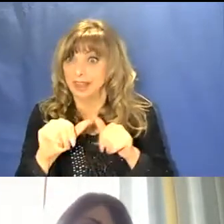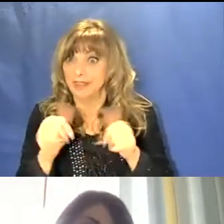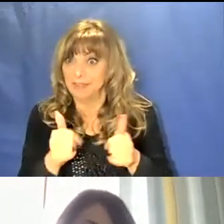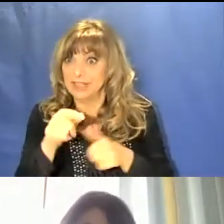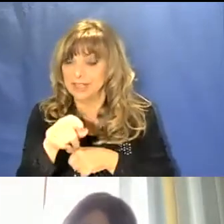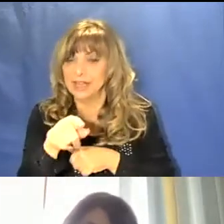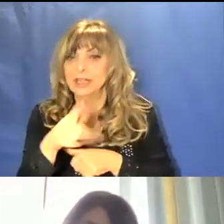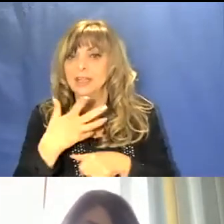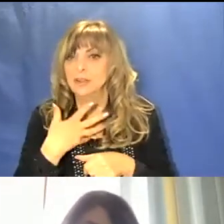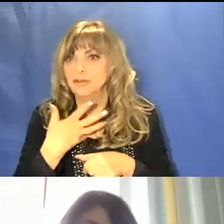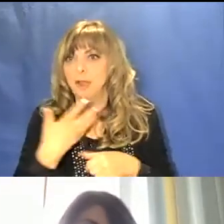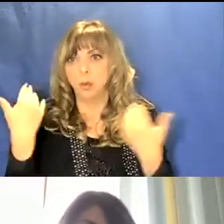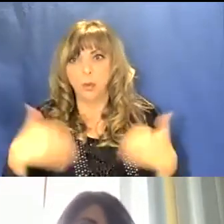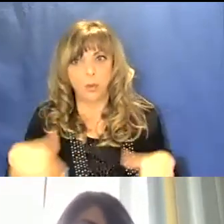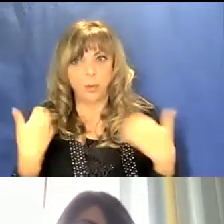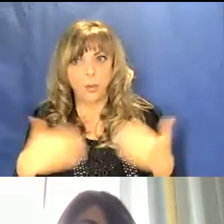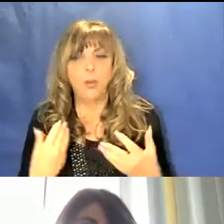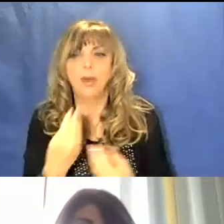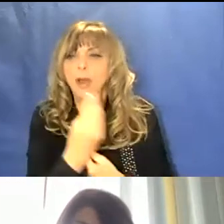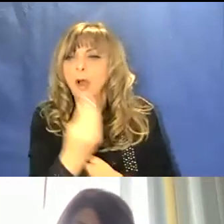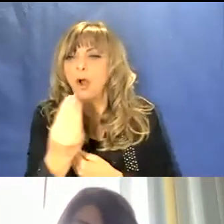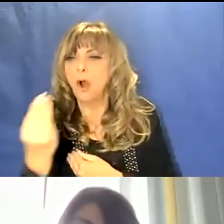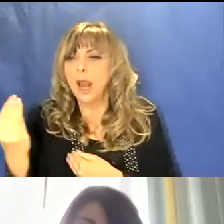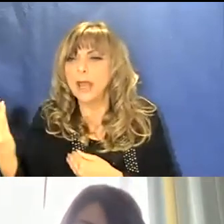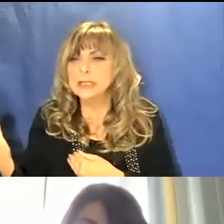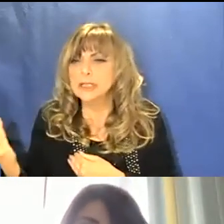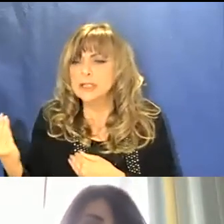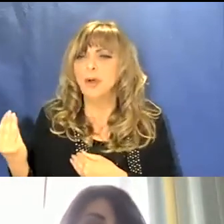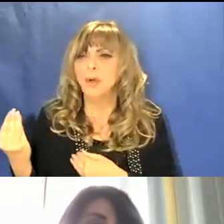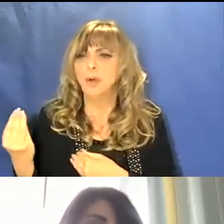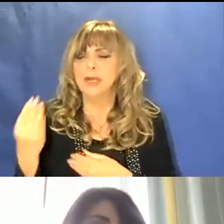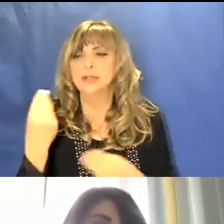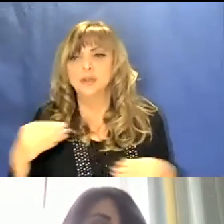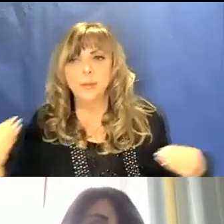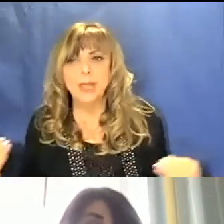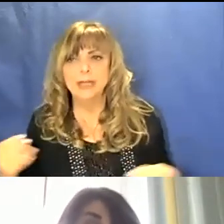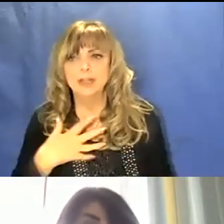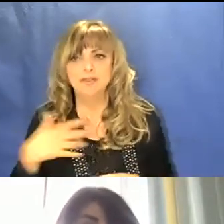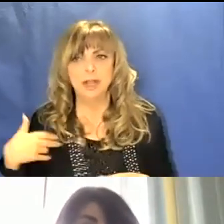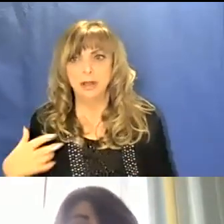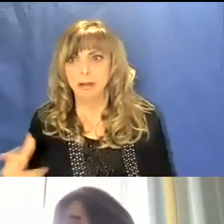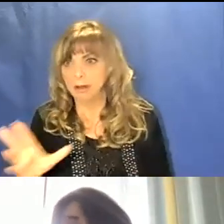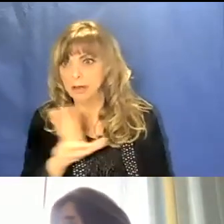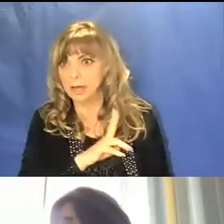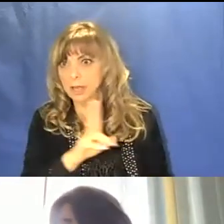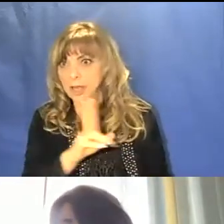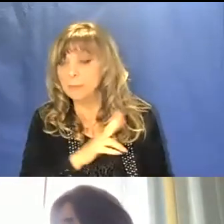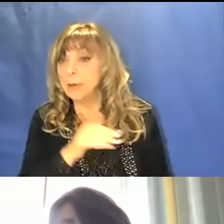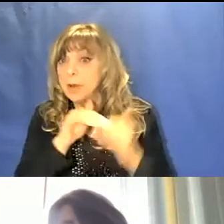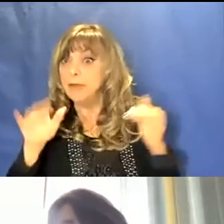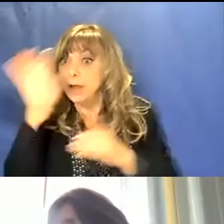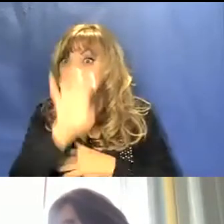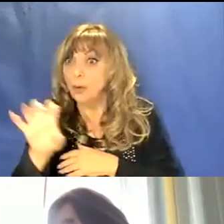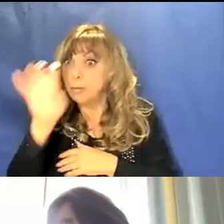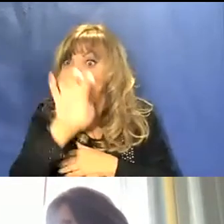delle più ricche collezioni di strumenti scientifici ma ricche proprio a livello europeo che purtroppo